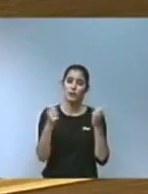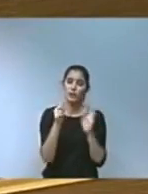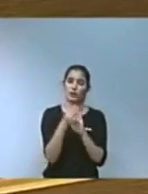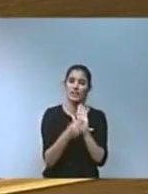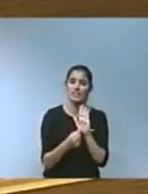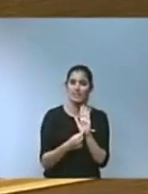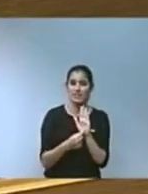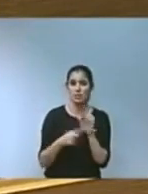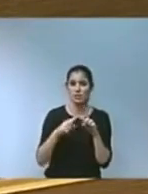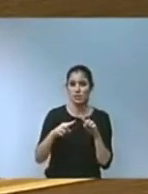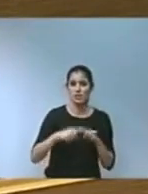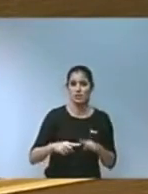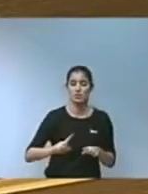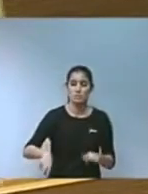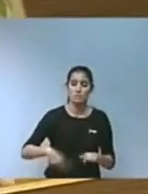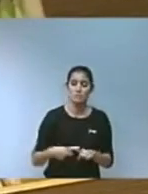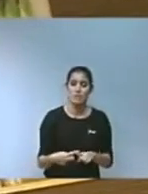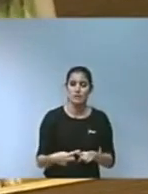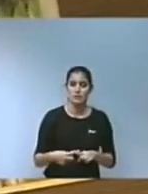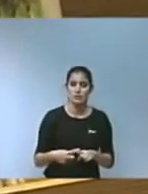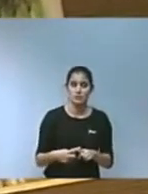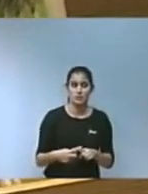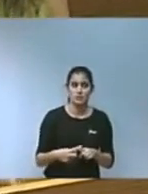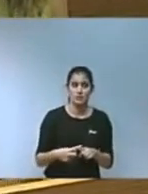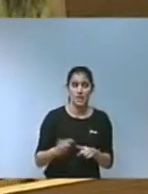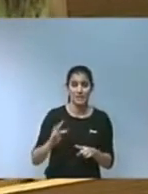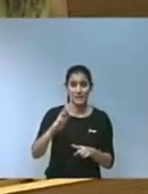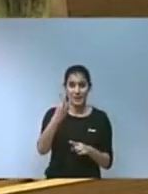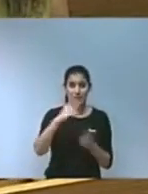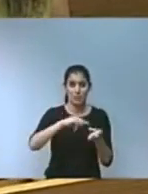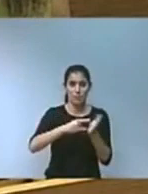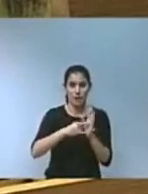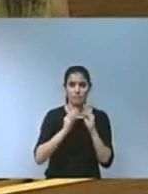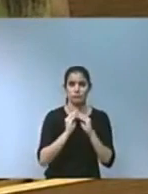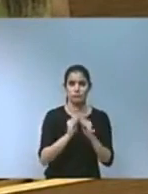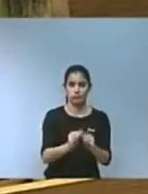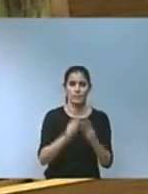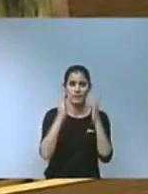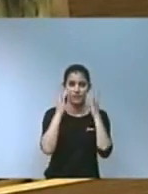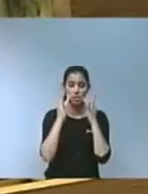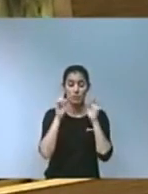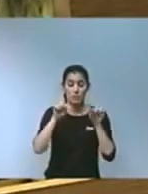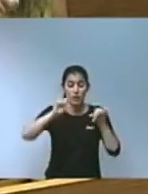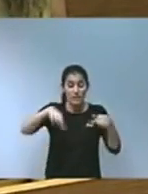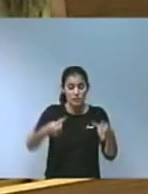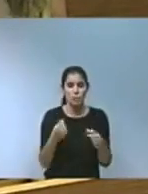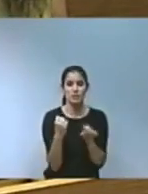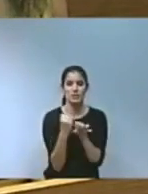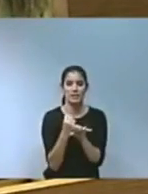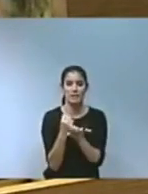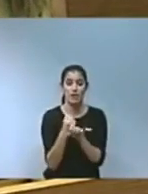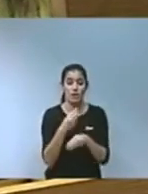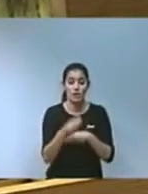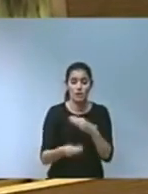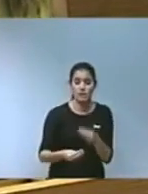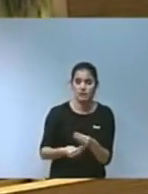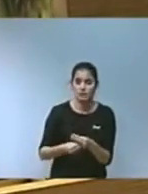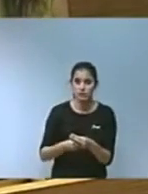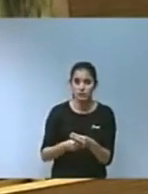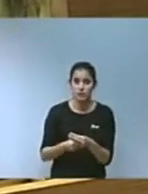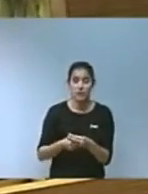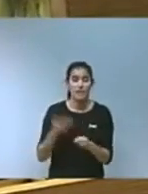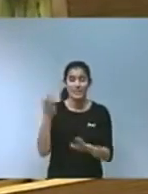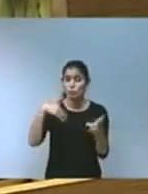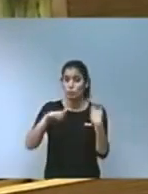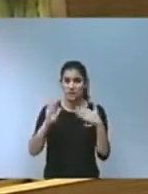precisament la redacció del tercer pla de sanejament Però a partir dels deures fets no hi haurà qui tinga excusa